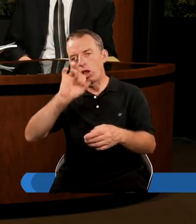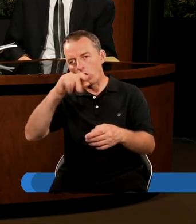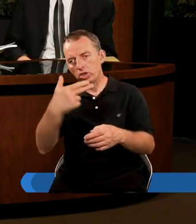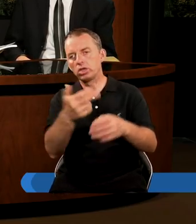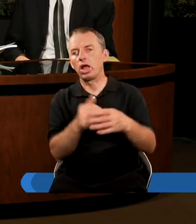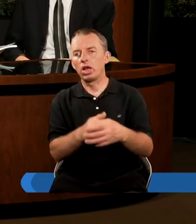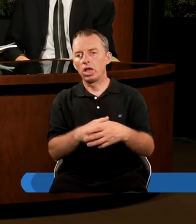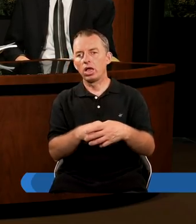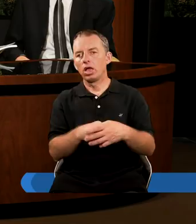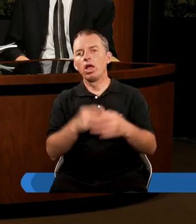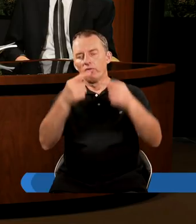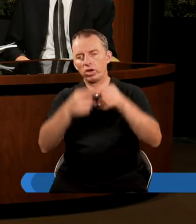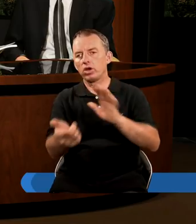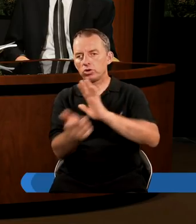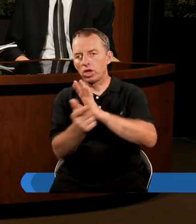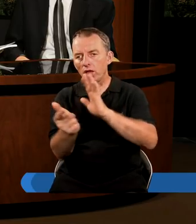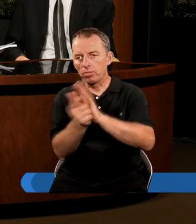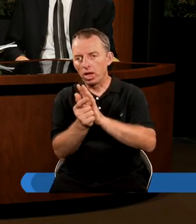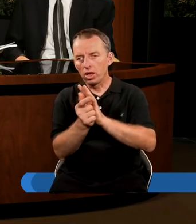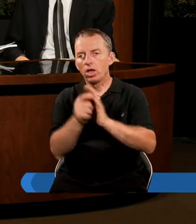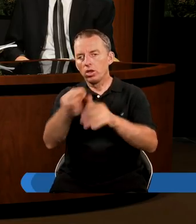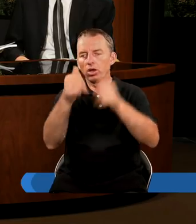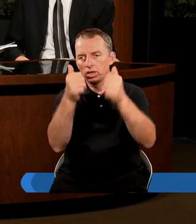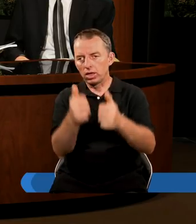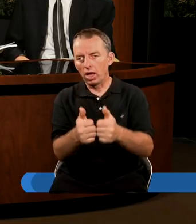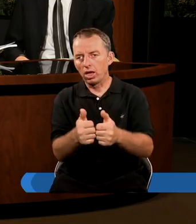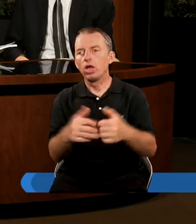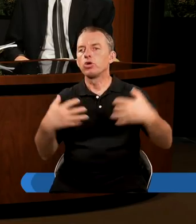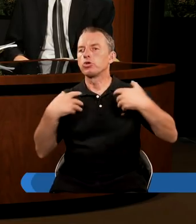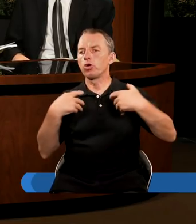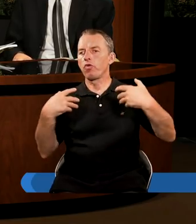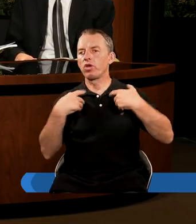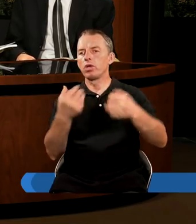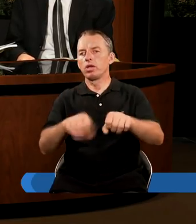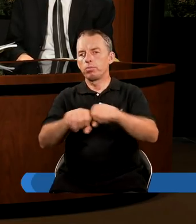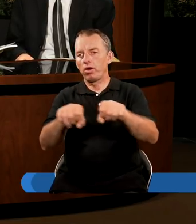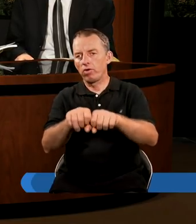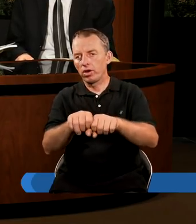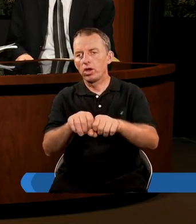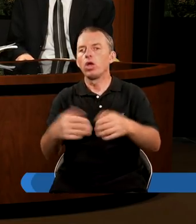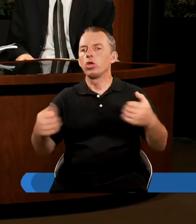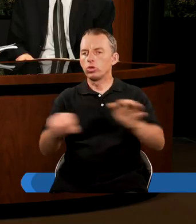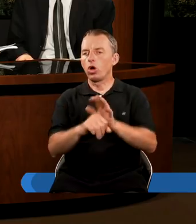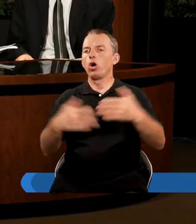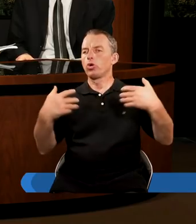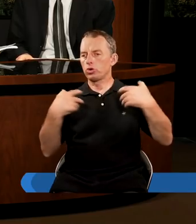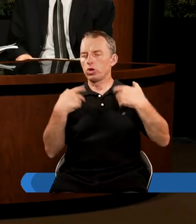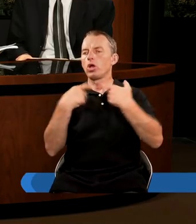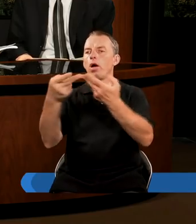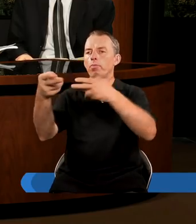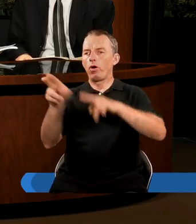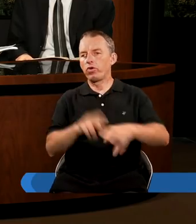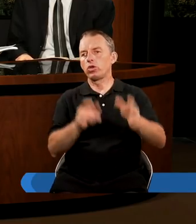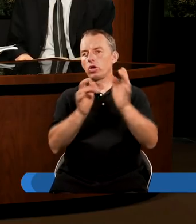Tesaloniczan, to jest werset 17. Co się stanie w takim razie z żywymi, sprawiedliwymi, którzy dożyją powrotu